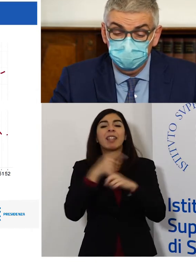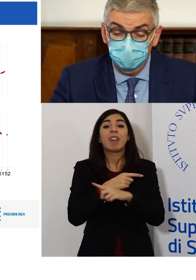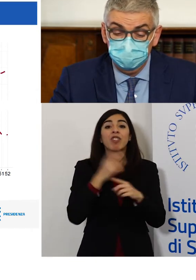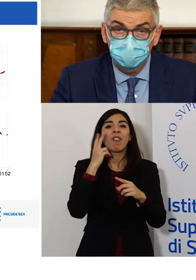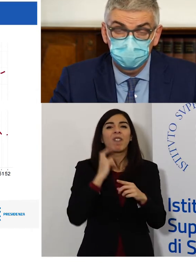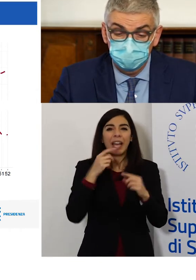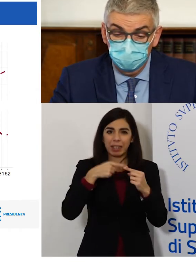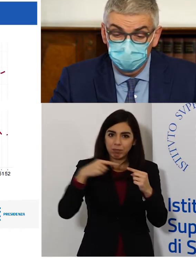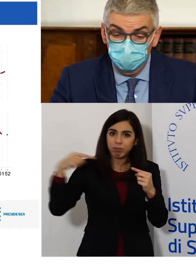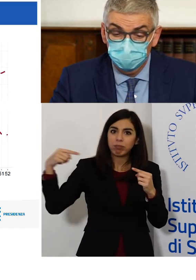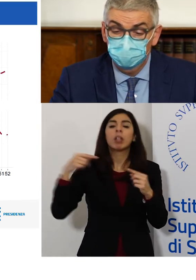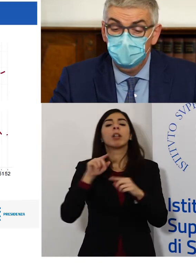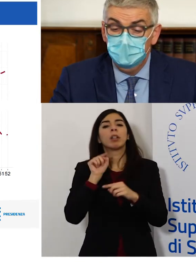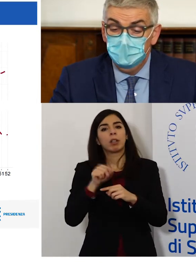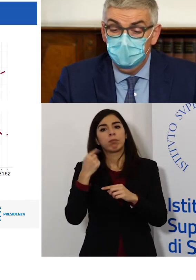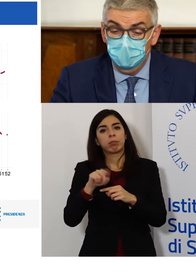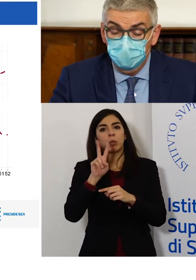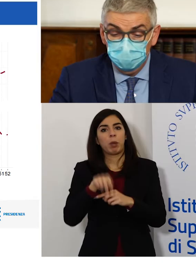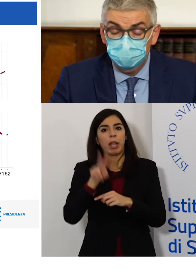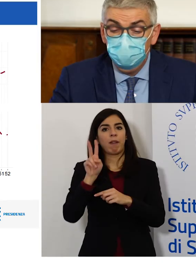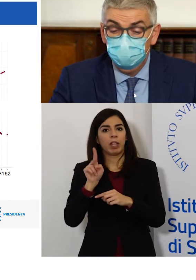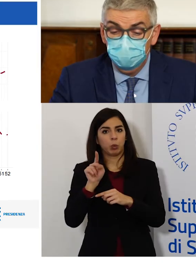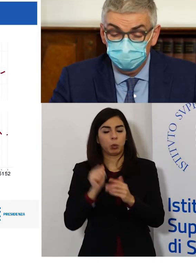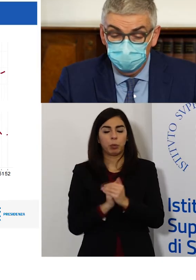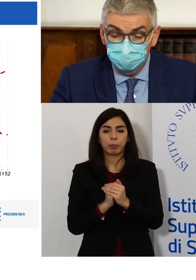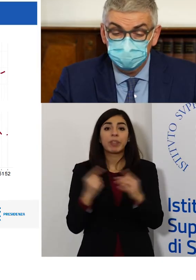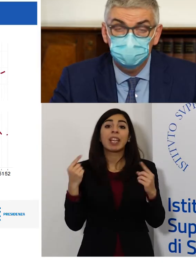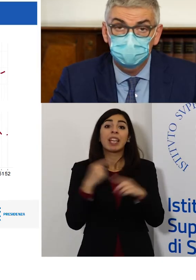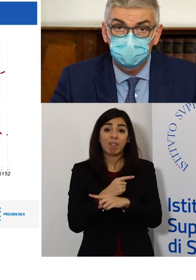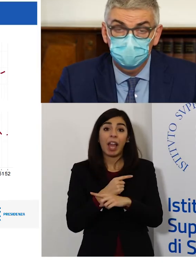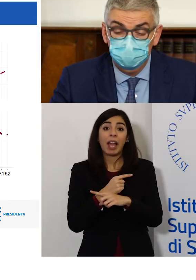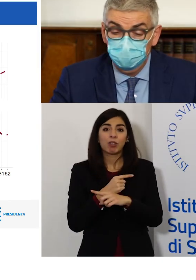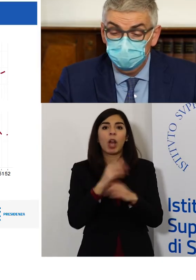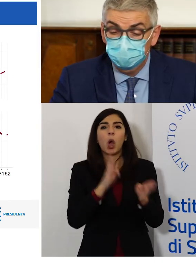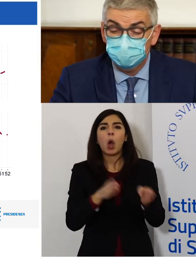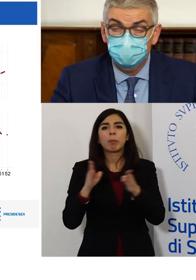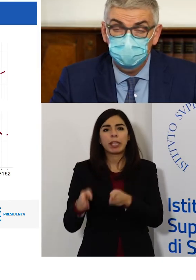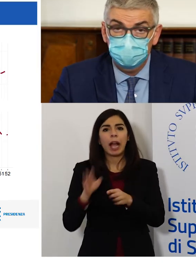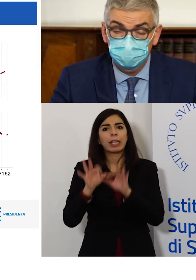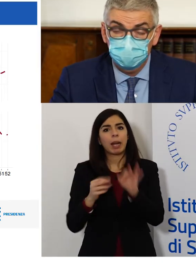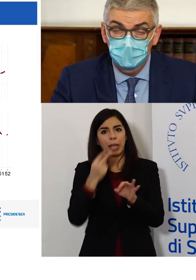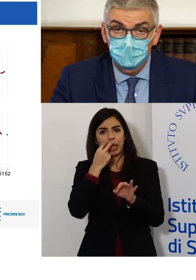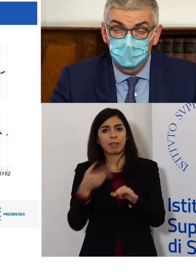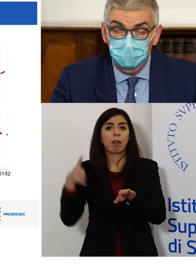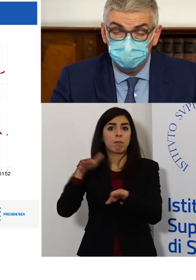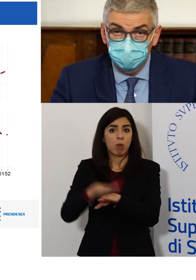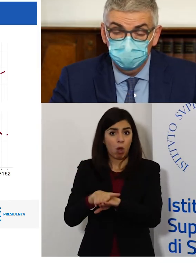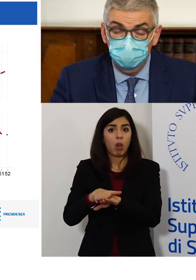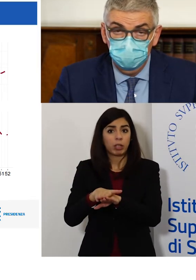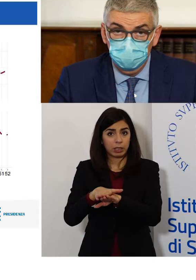rappresenta i casi invece del 2021, mentre le ospedalizzazioni, i ricoveri in terapia intensiva e i decessi